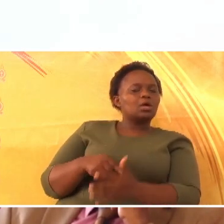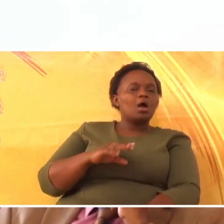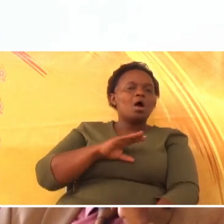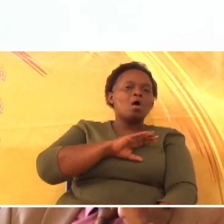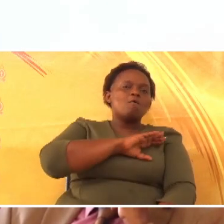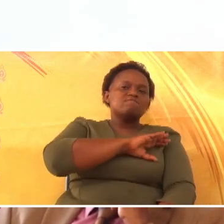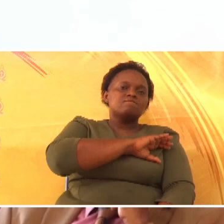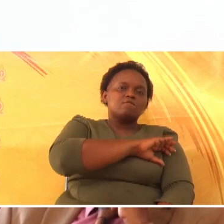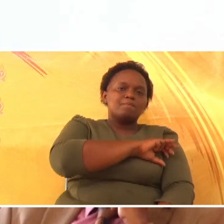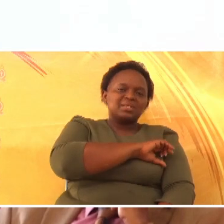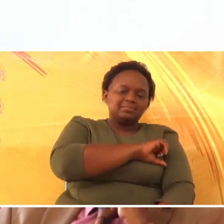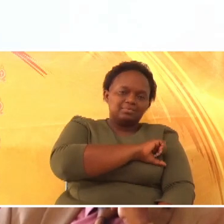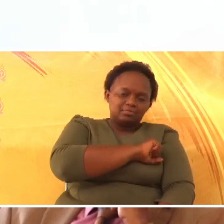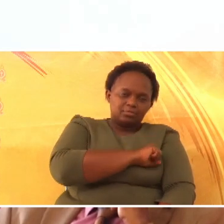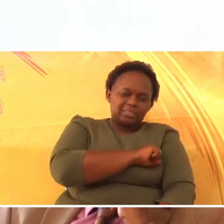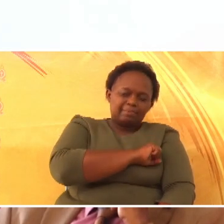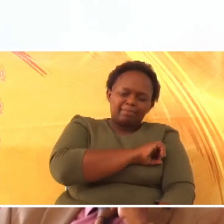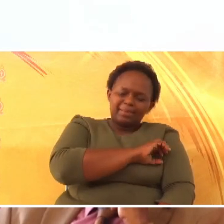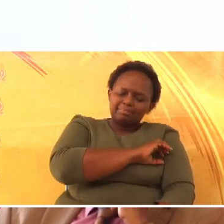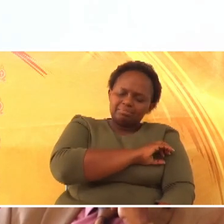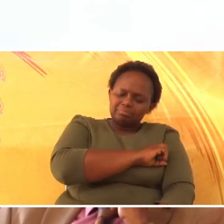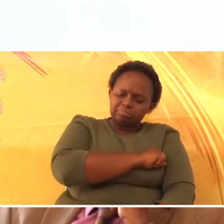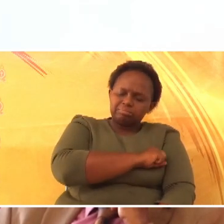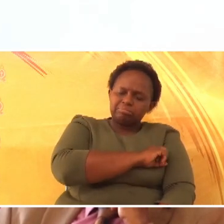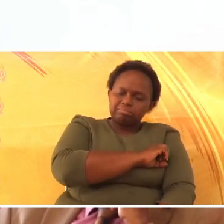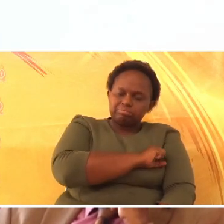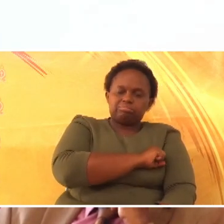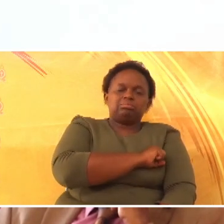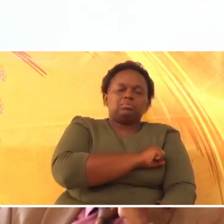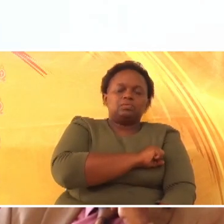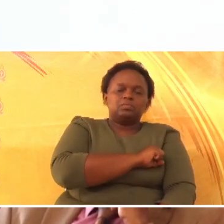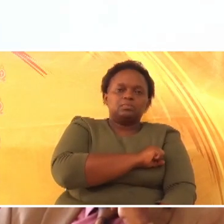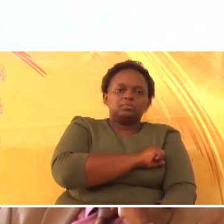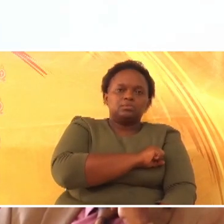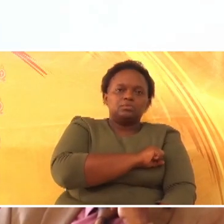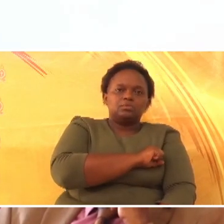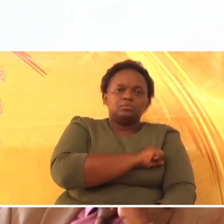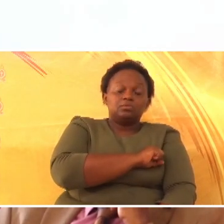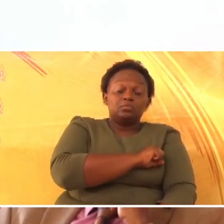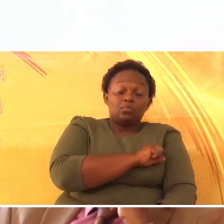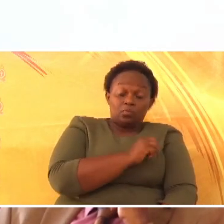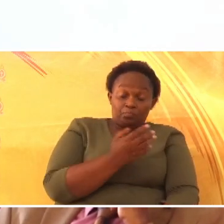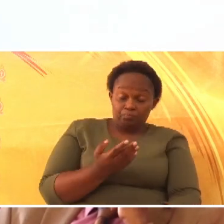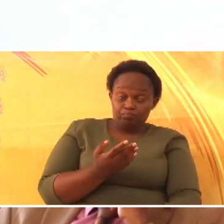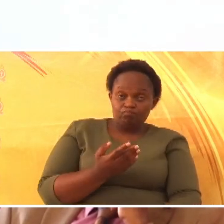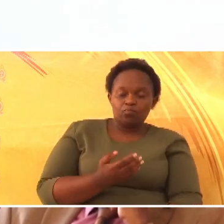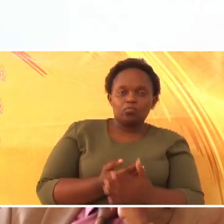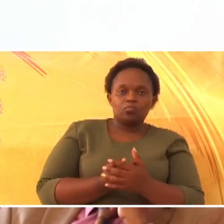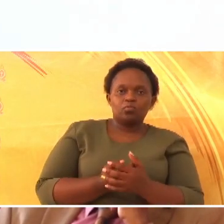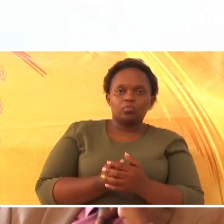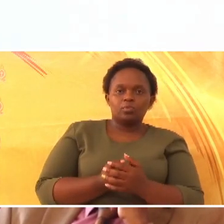Uvumilivu. Endurance. Na, kwa sababu,